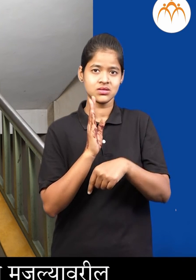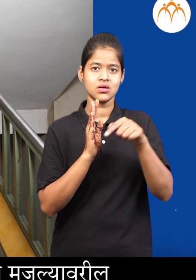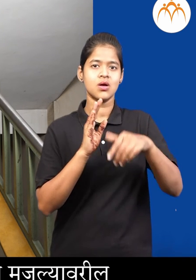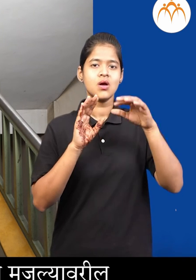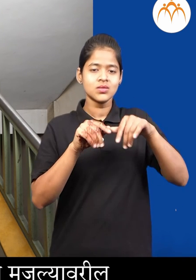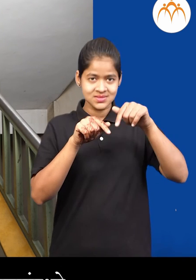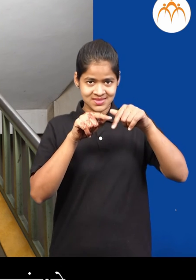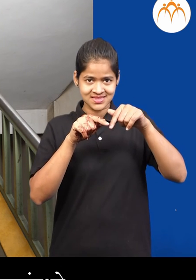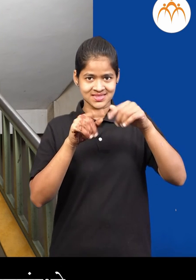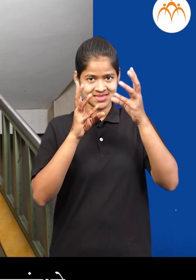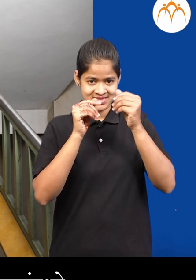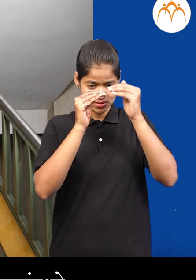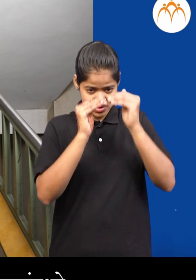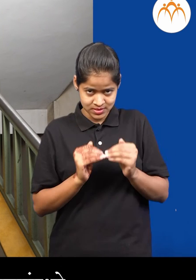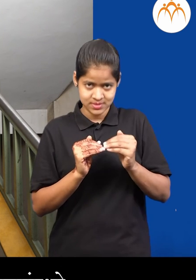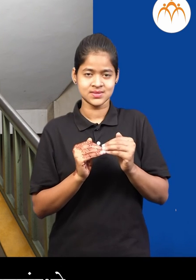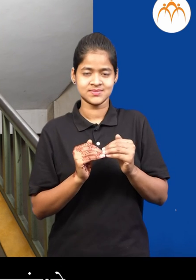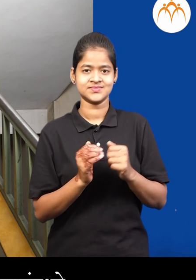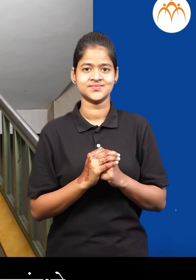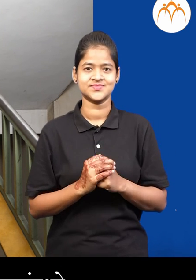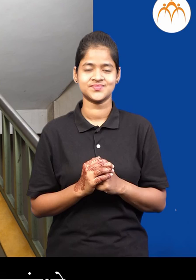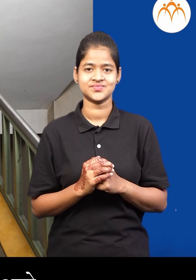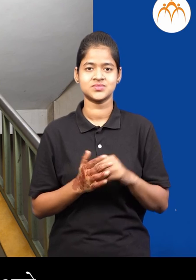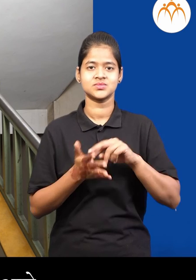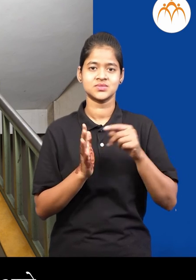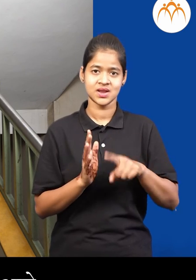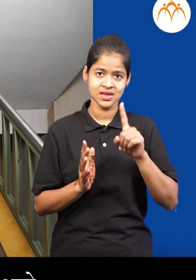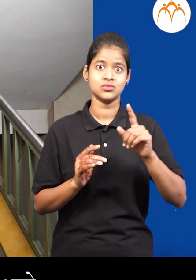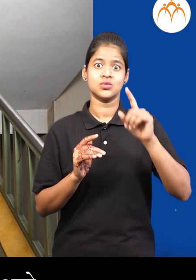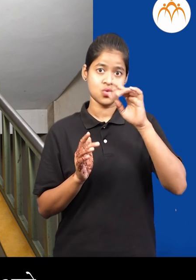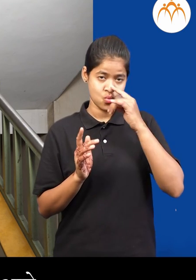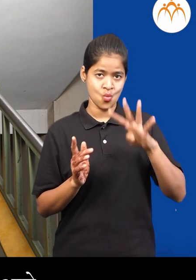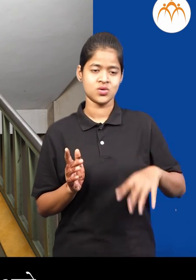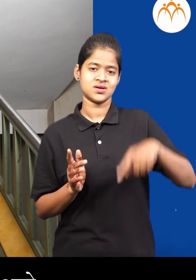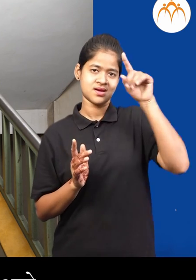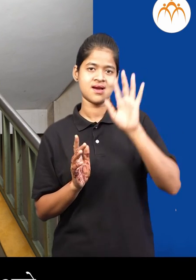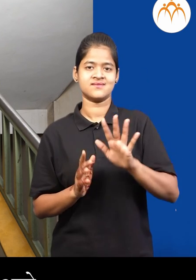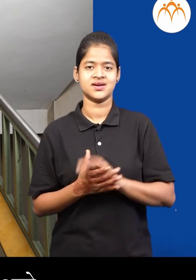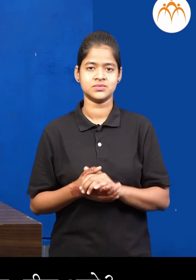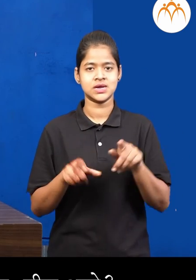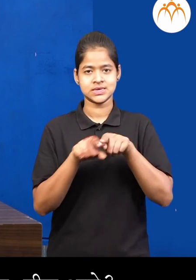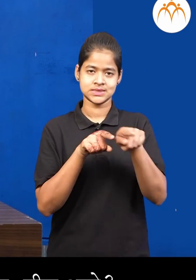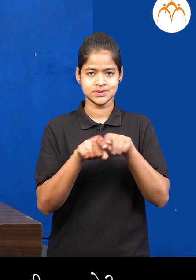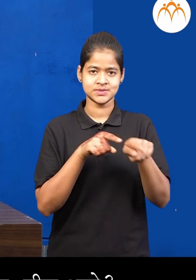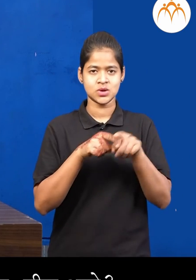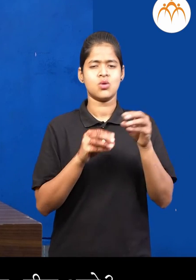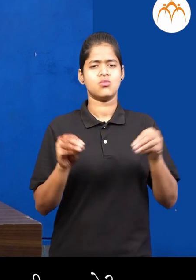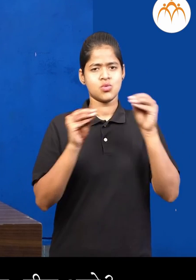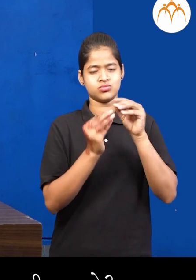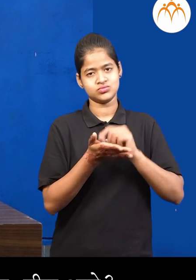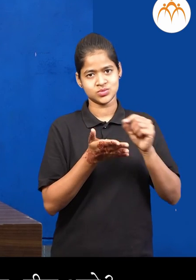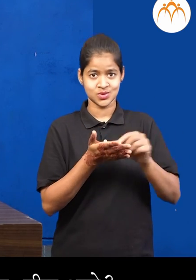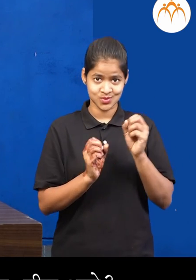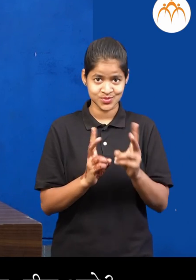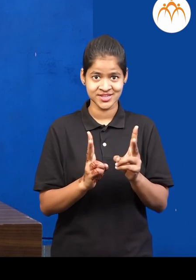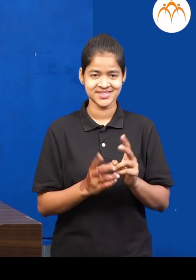पेक्षा मोठी आ है आणि एकाच मजल्या वर्चा संख्या मदे एक ते नुँ असा क्रम एक अकांचा आ है आता तु अशिच पुडची उदा